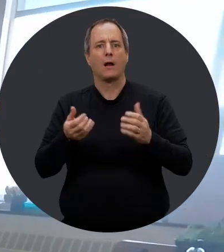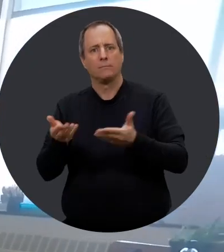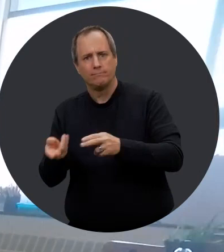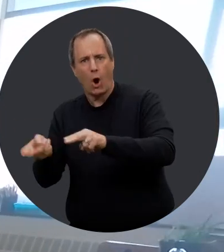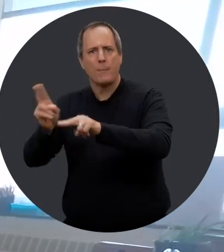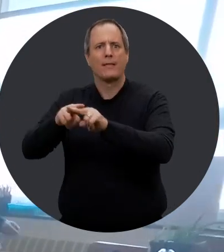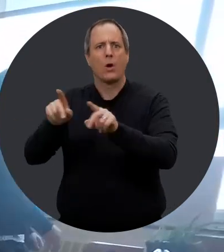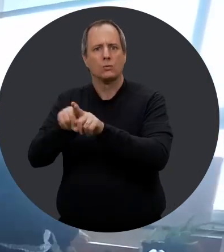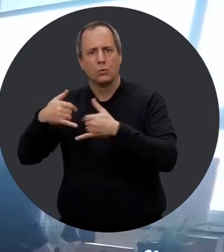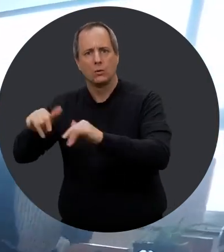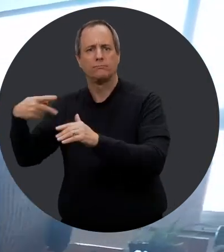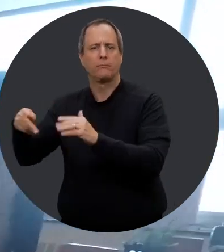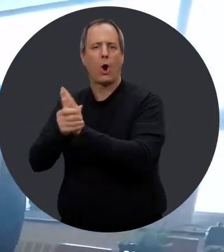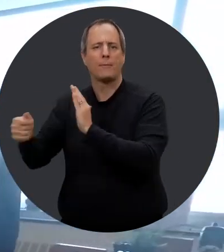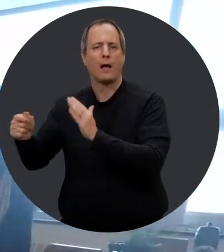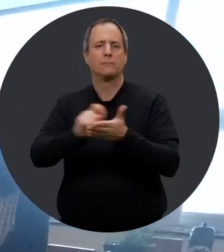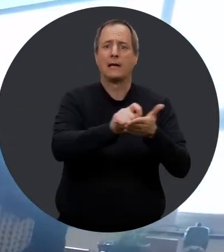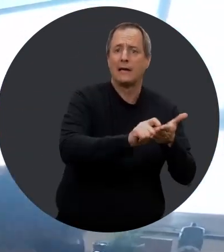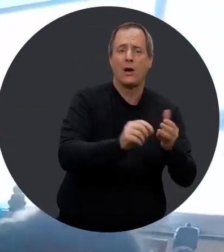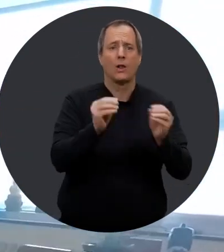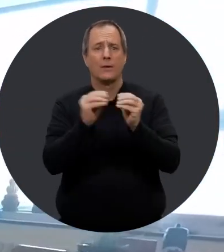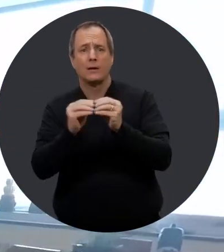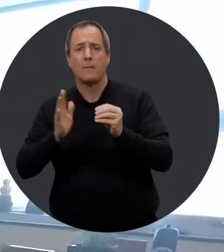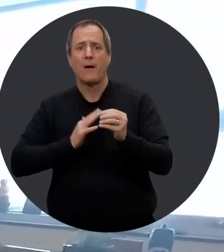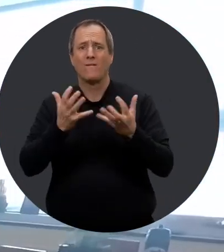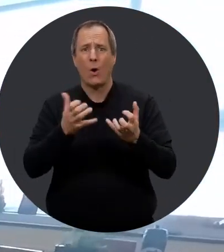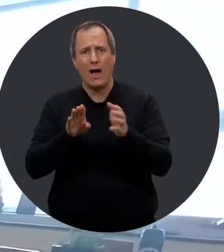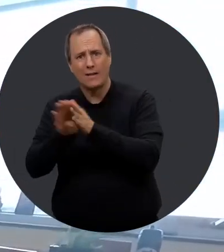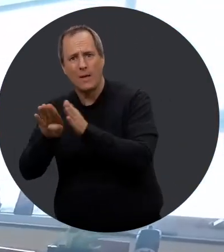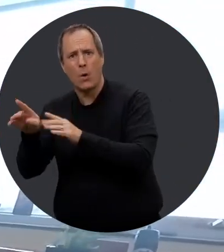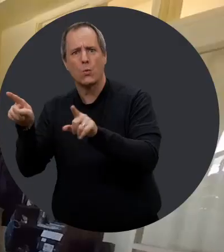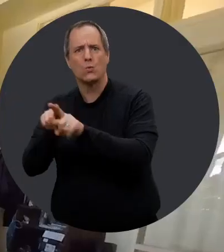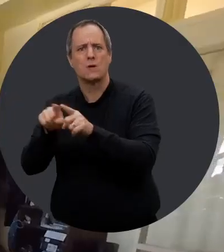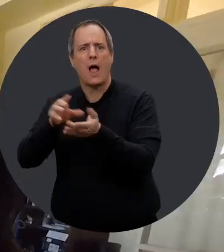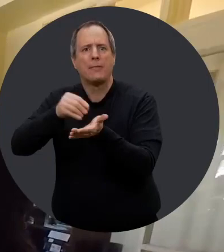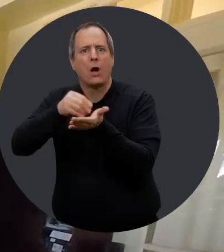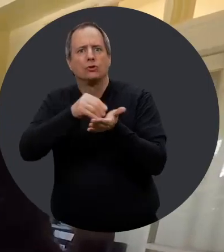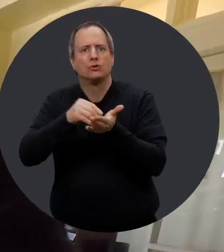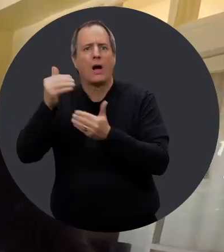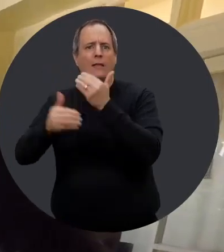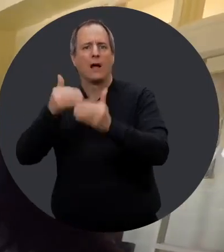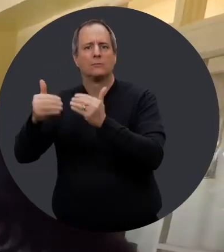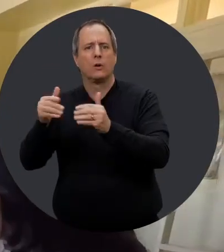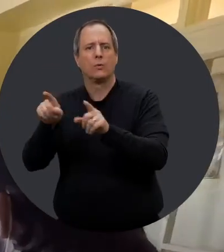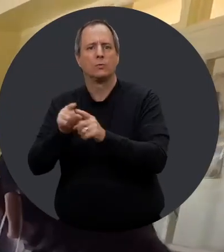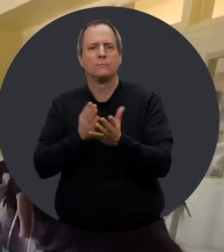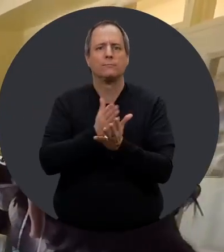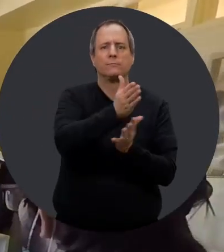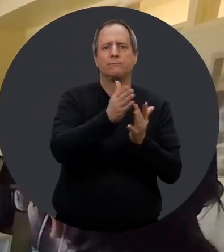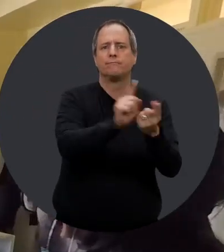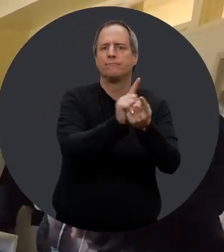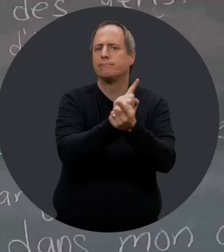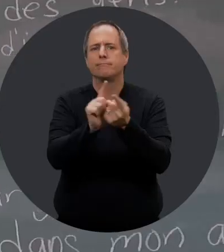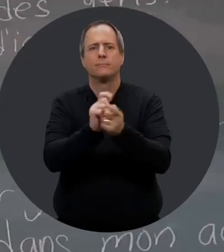fonctionnelles et qui veulent augmenter ou maintenir leurs compétences en littératie-numératie, mais qui veulent aussi développer tout le côté d'apprentissage à